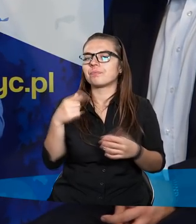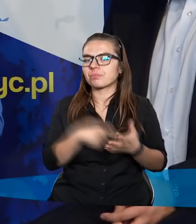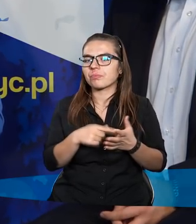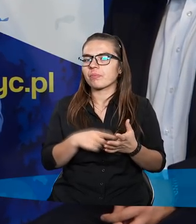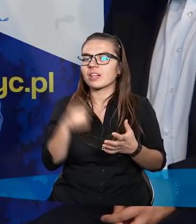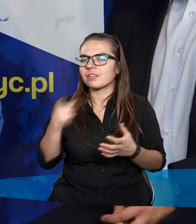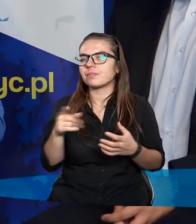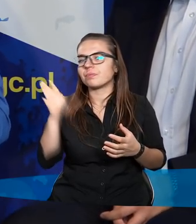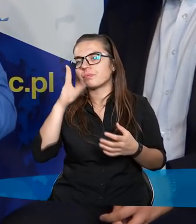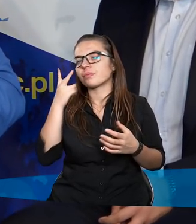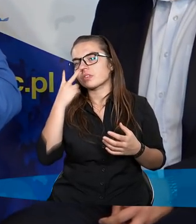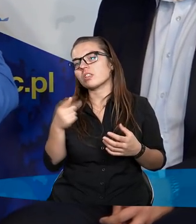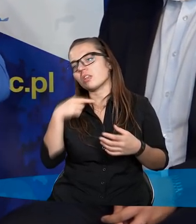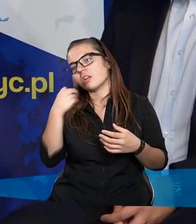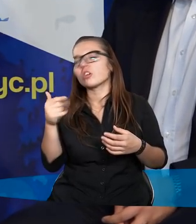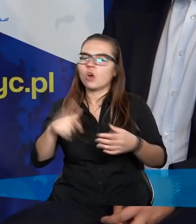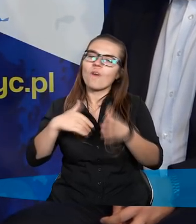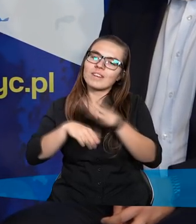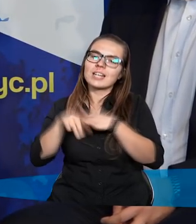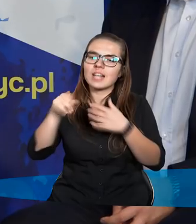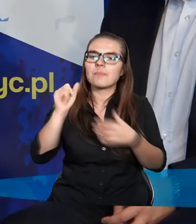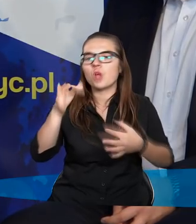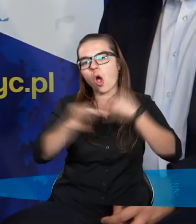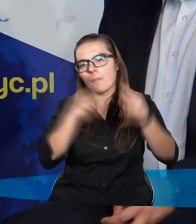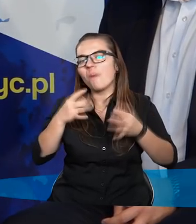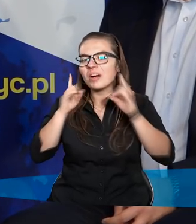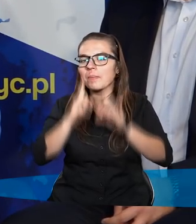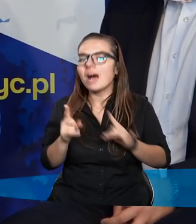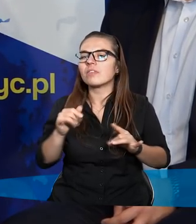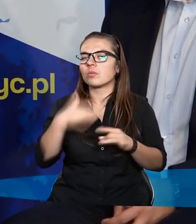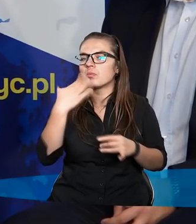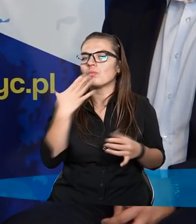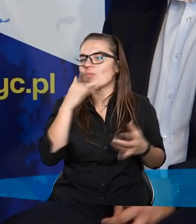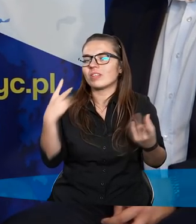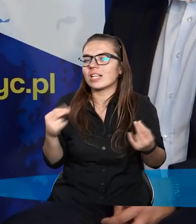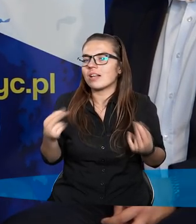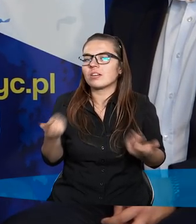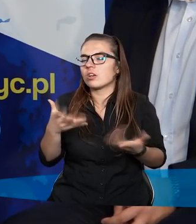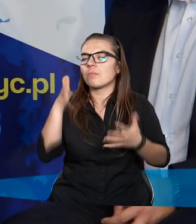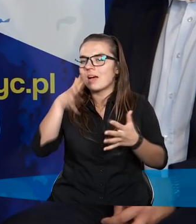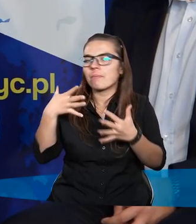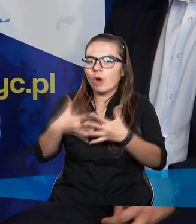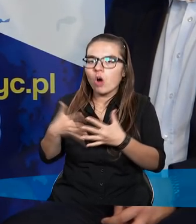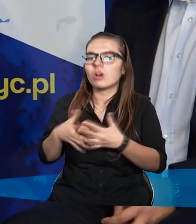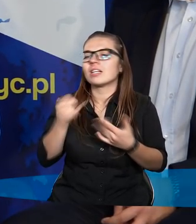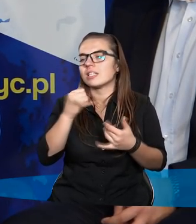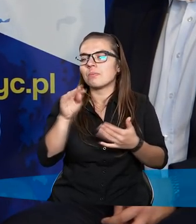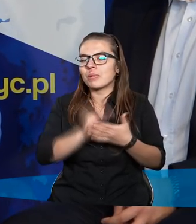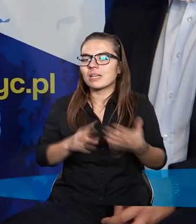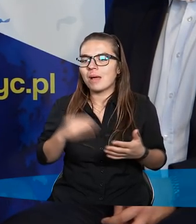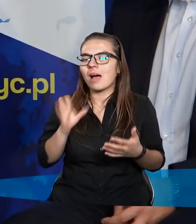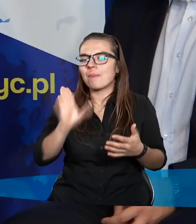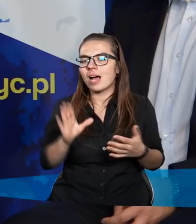gdzie ten bogacz mówi, no to może wyjdę tam i opowiem, prawda, i Pan Bóg mówi, no nie, mają proroków pisma,